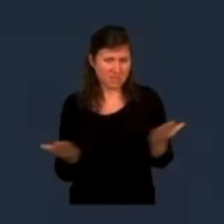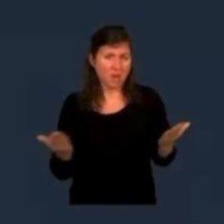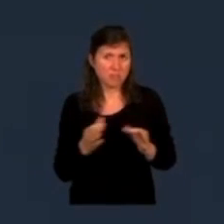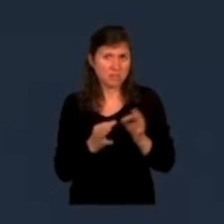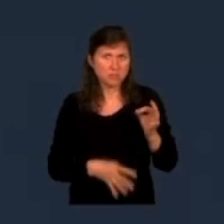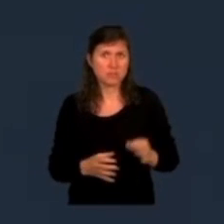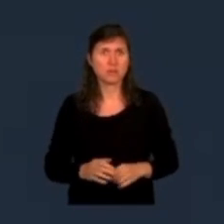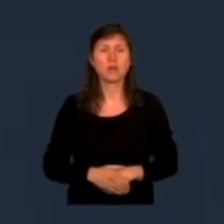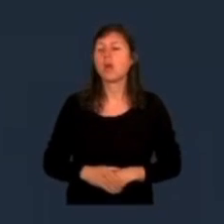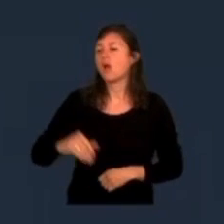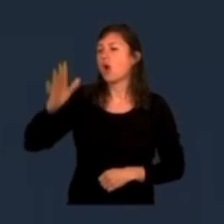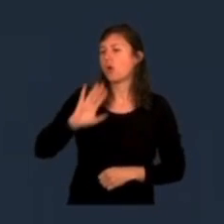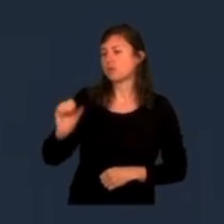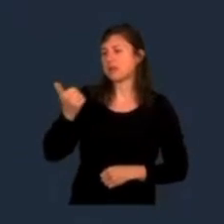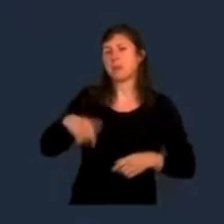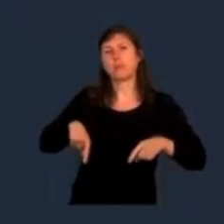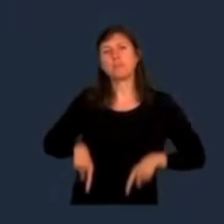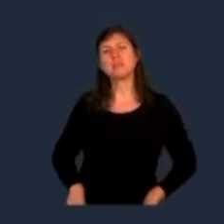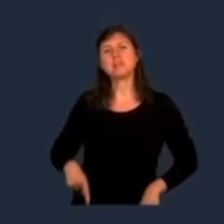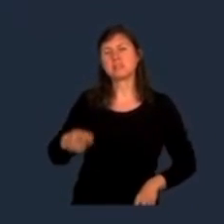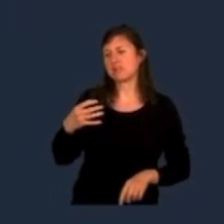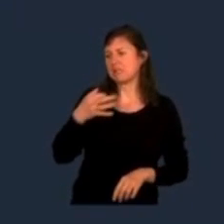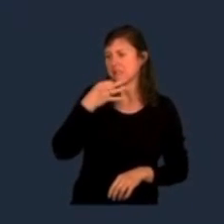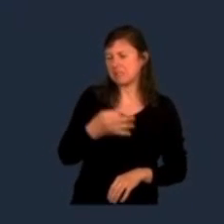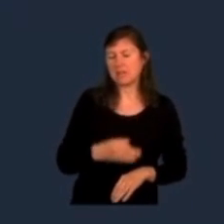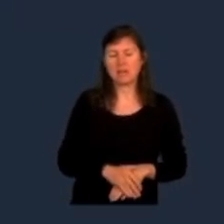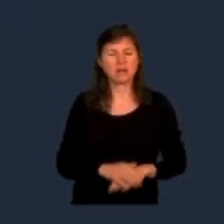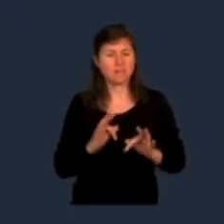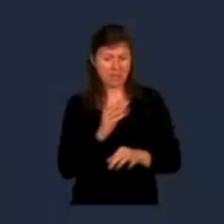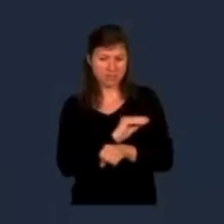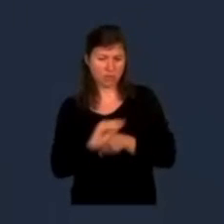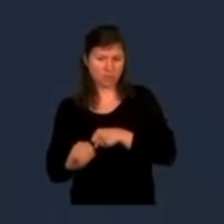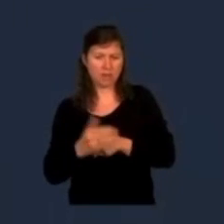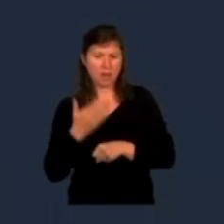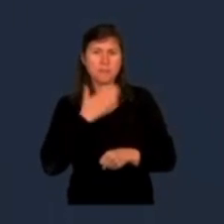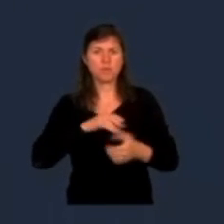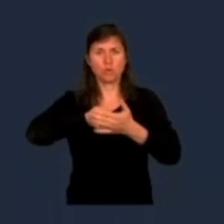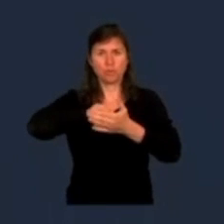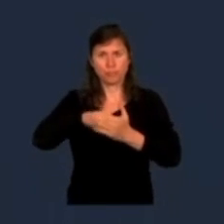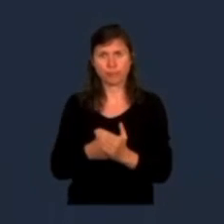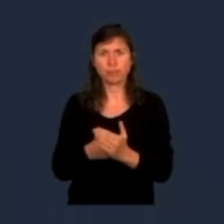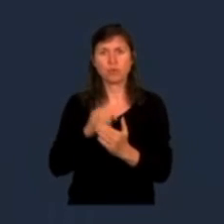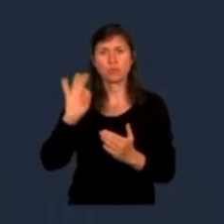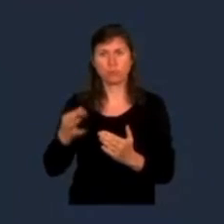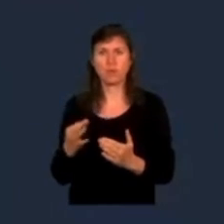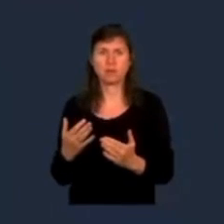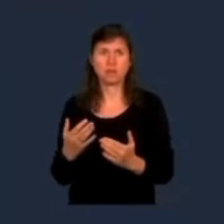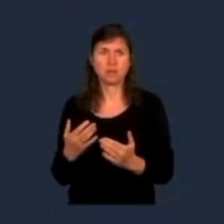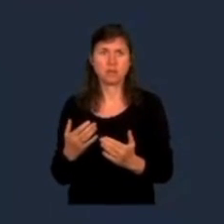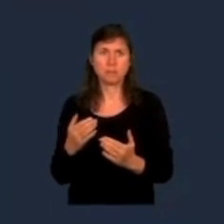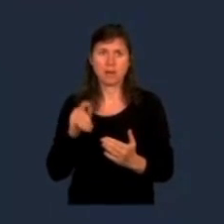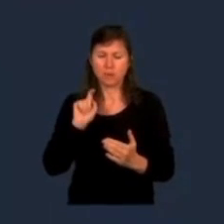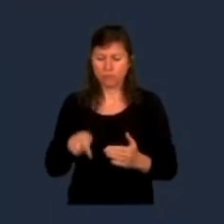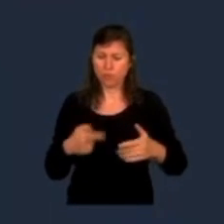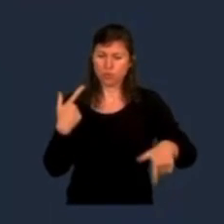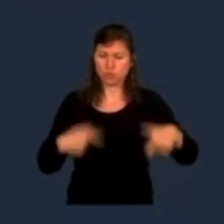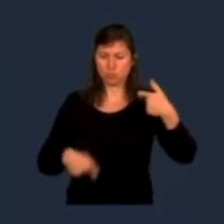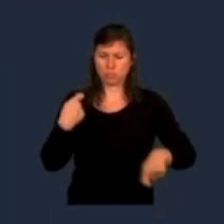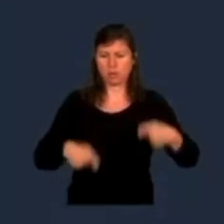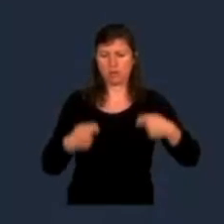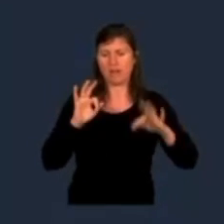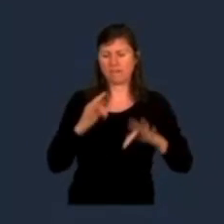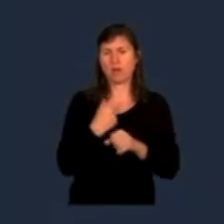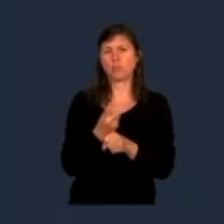Un ancien Premier ministre s'exprimant sur la question disait qu'en matière de sécurité, il faut rester ferme sur les fins et savoir être souple sur les moyens.